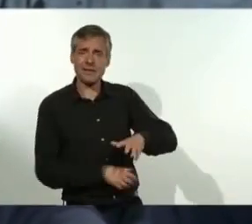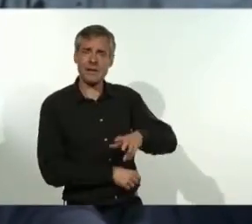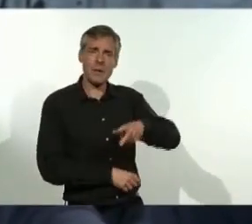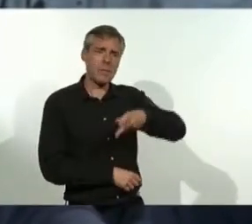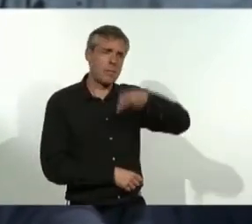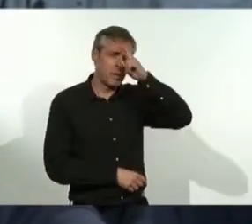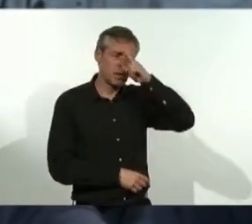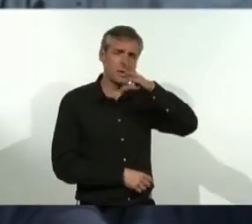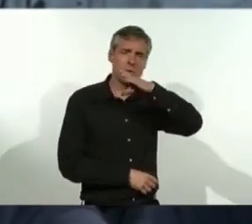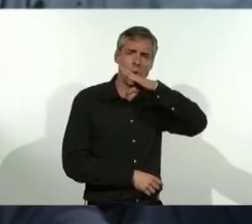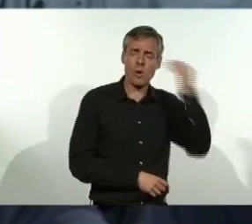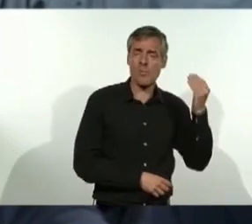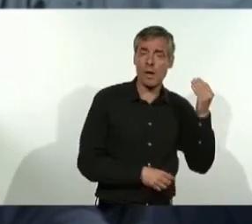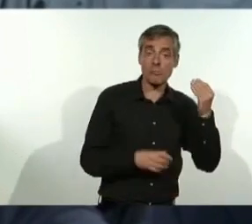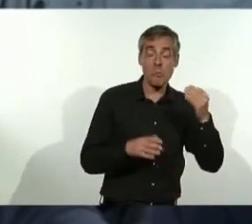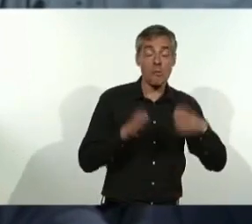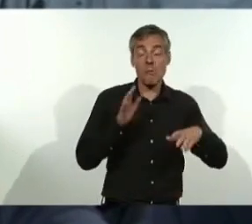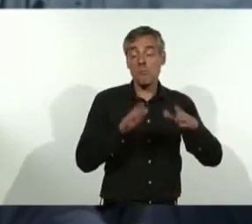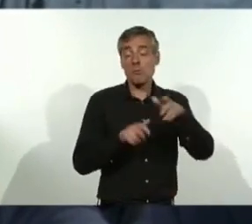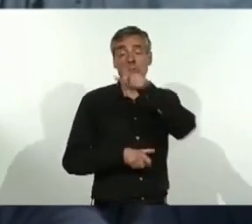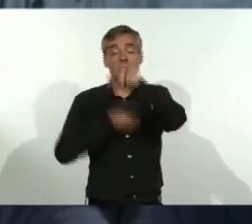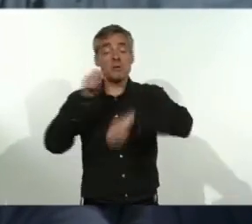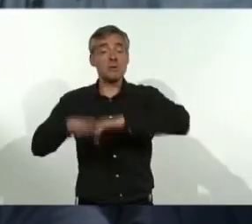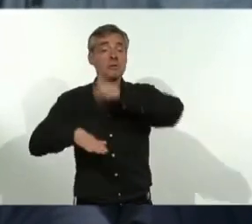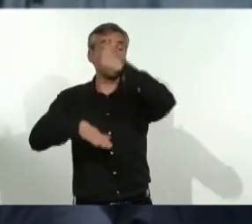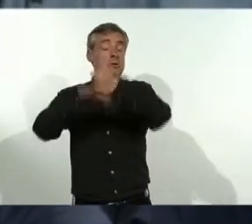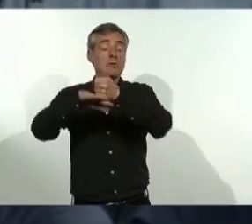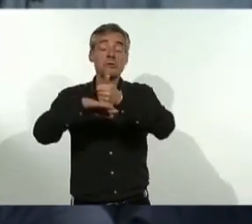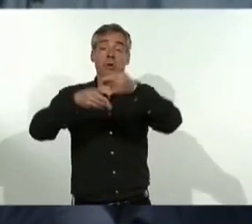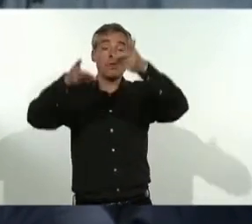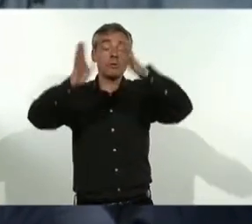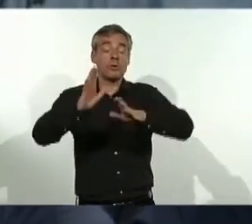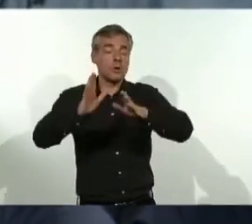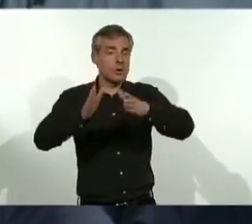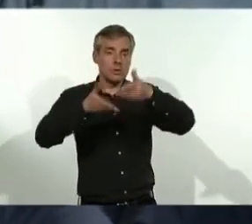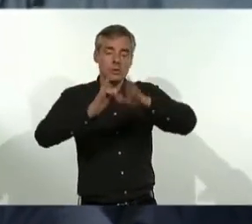d'un choix fait à un moment par des dirigeants de manière folle,